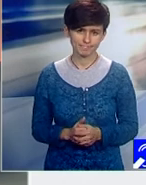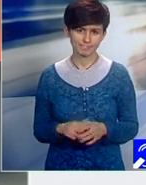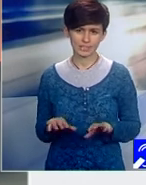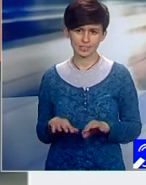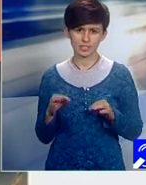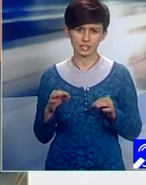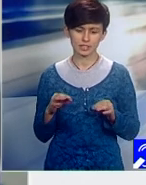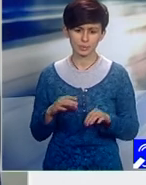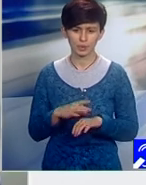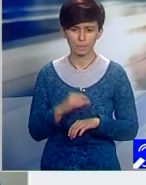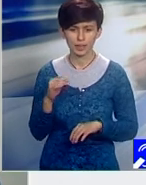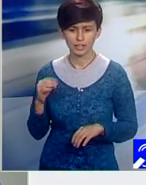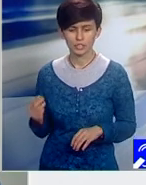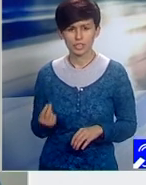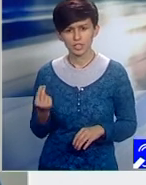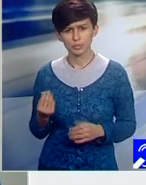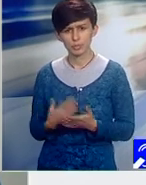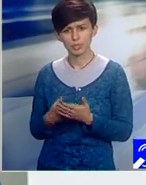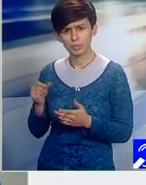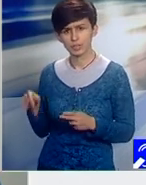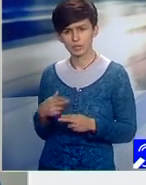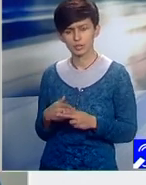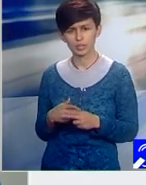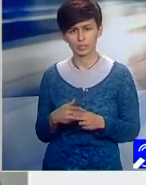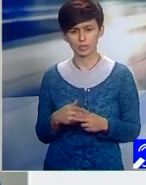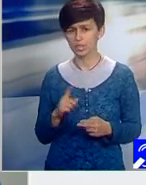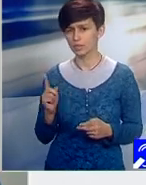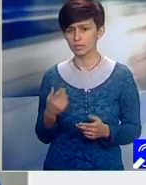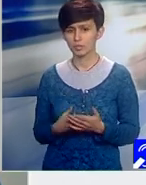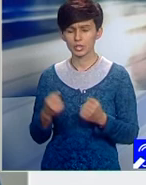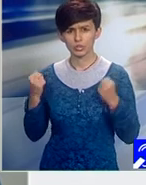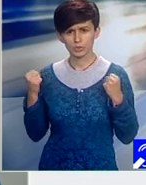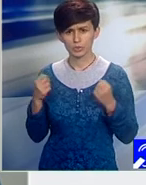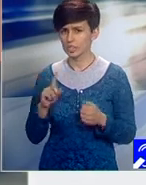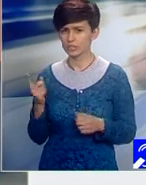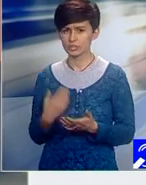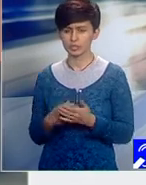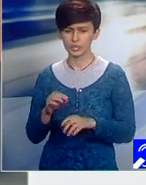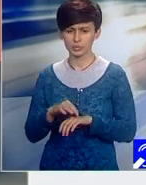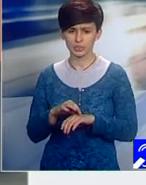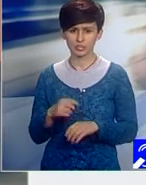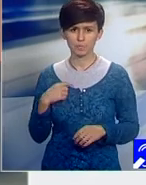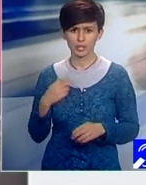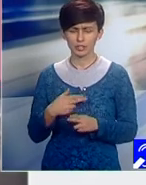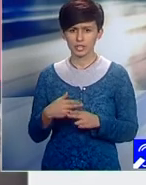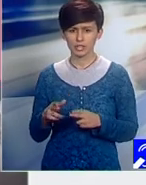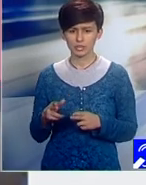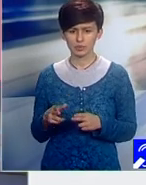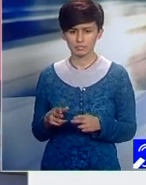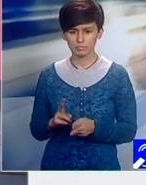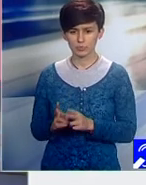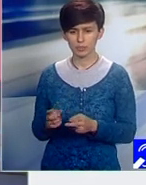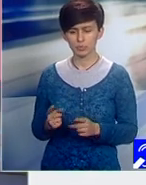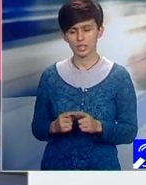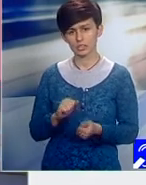cea mai bună pentru bolnav, nu pentru putere și nu pentru medici. Ca să fim bineînțelești. să fie luptă pentru putere pentru că dacă eu vreau să